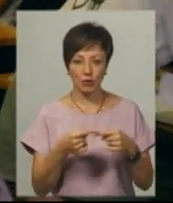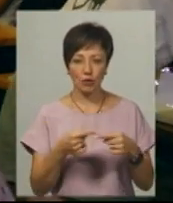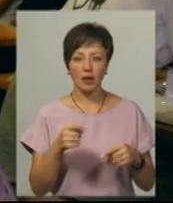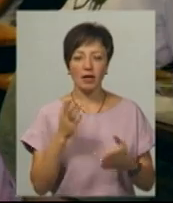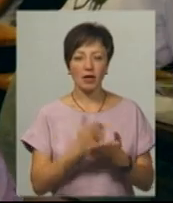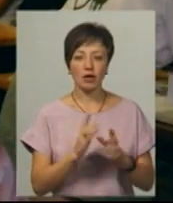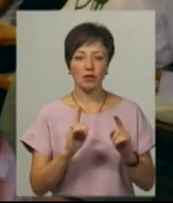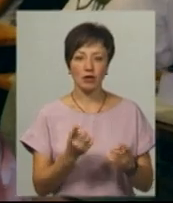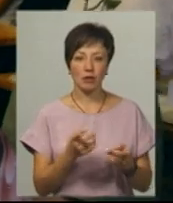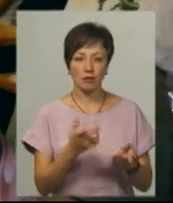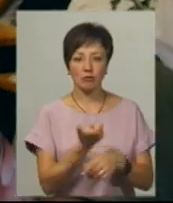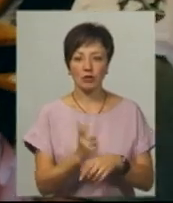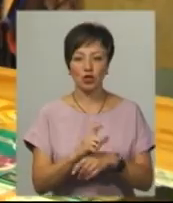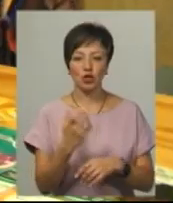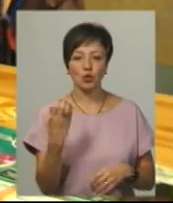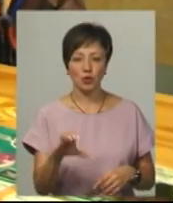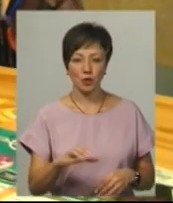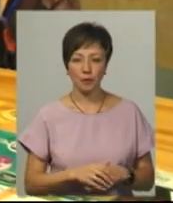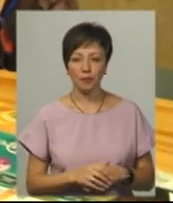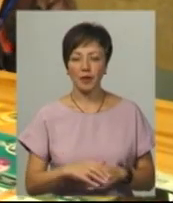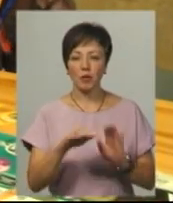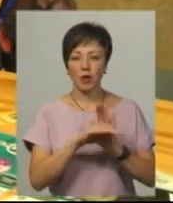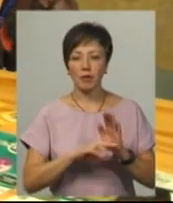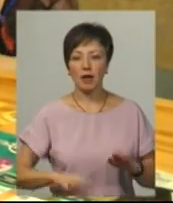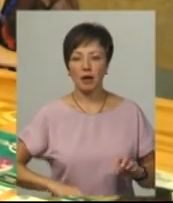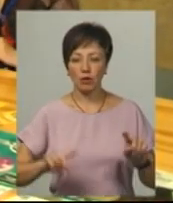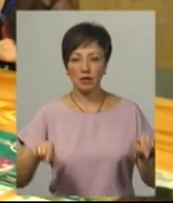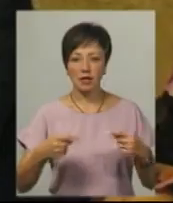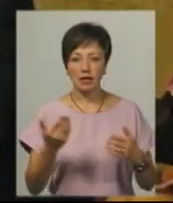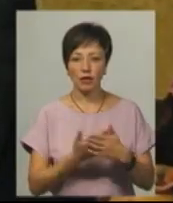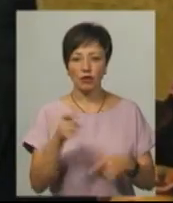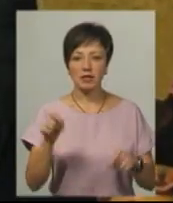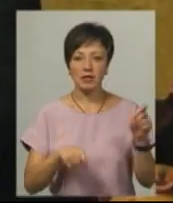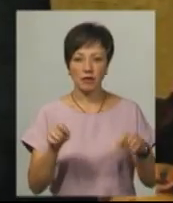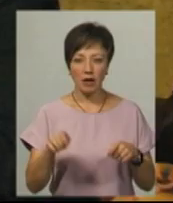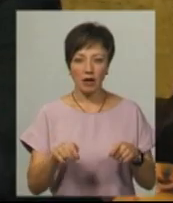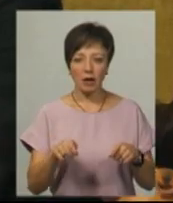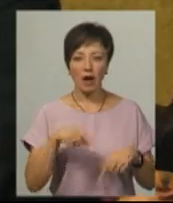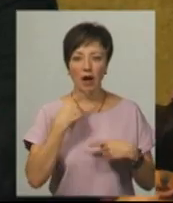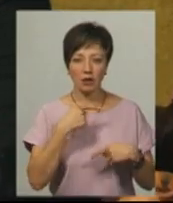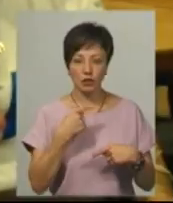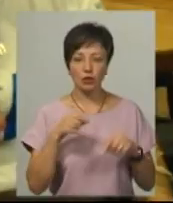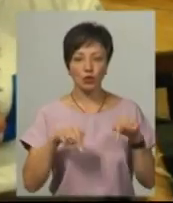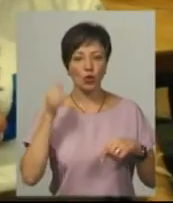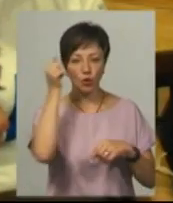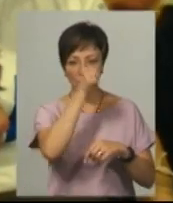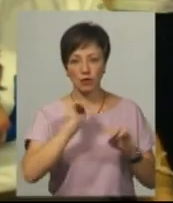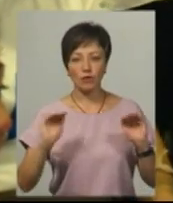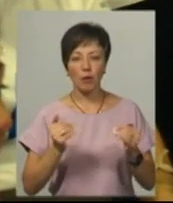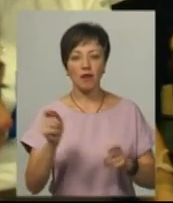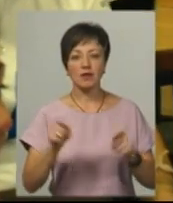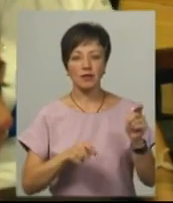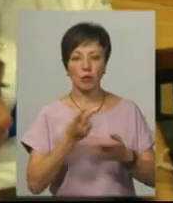тому що їх вже перевалило за сотні. Програмний директор та організатор кінофестивалю «Бруківка» Андрій Заяць каже, цьогоріч у рамках